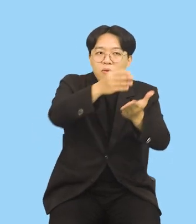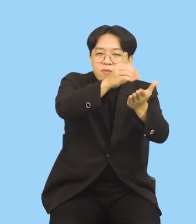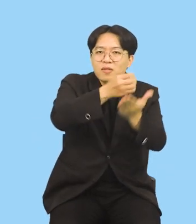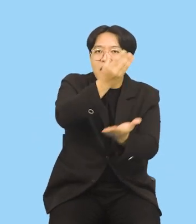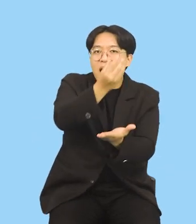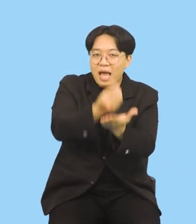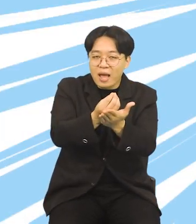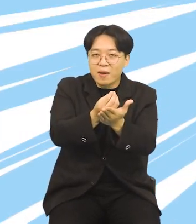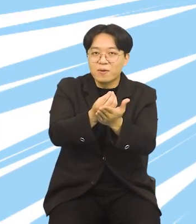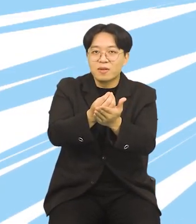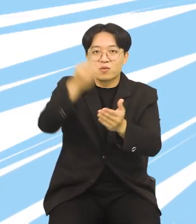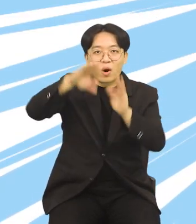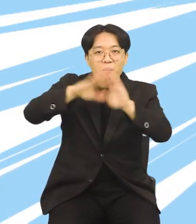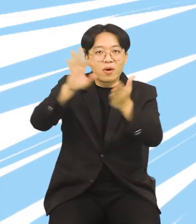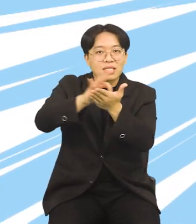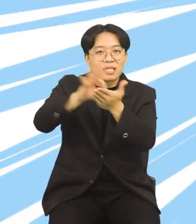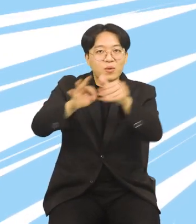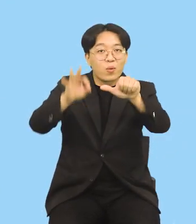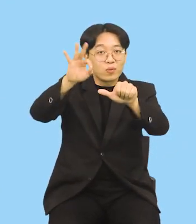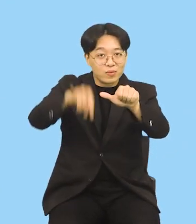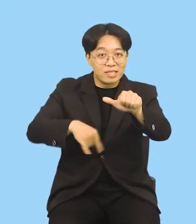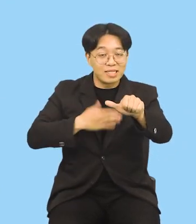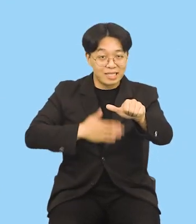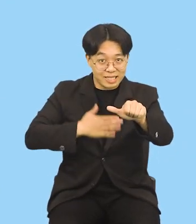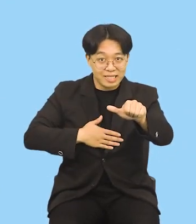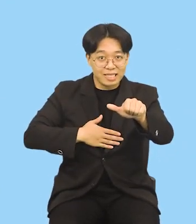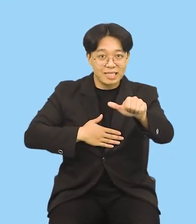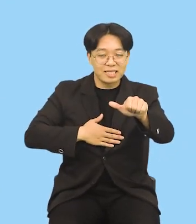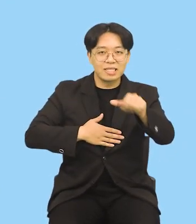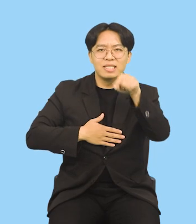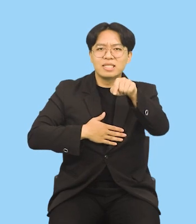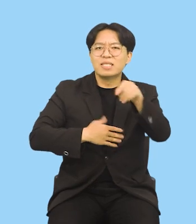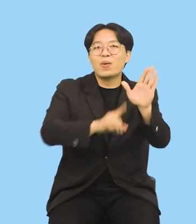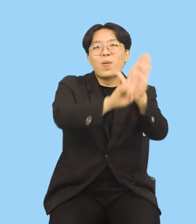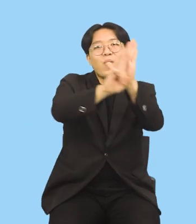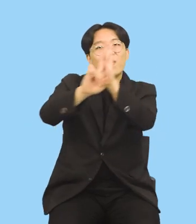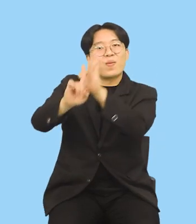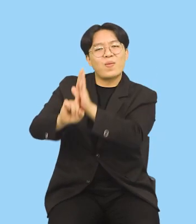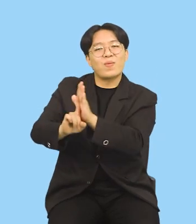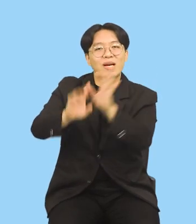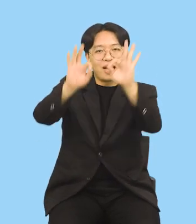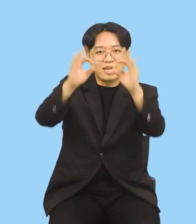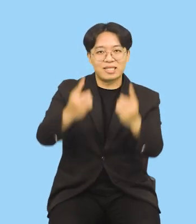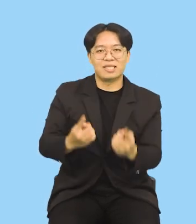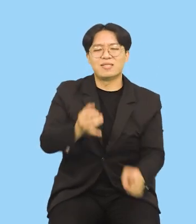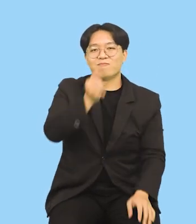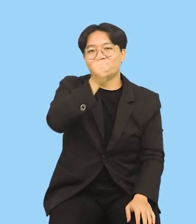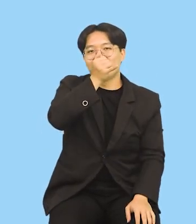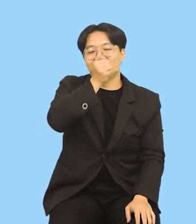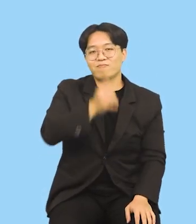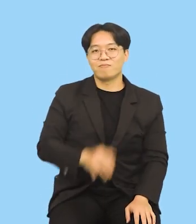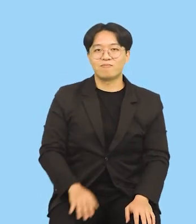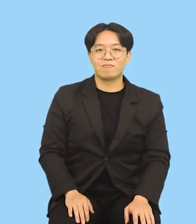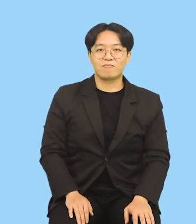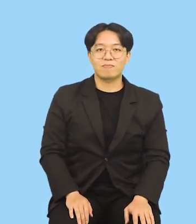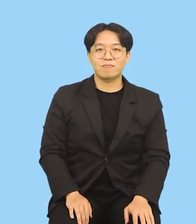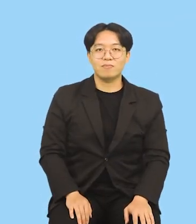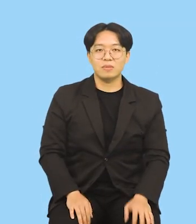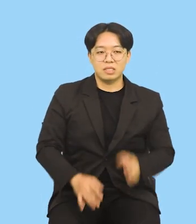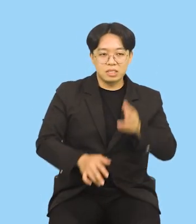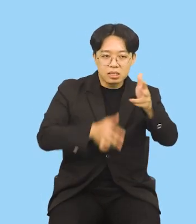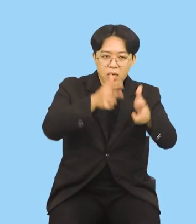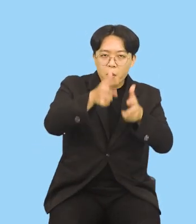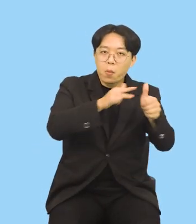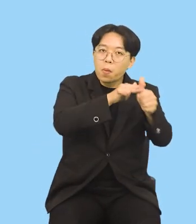경기도에서 매출 5위라는 거 아셨나요? 공공배달앱 배달특급의 홍보와 할인 판촉도 계속 이어집니다.